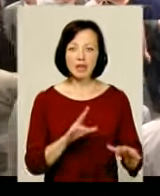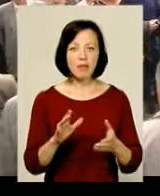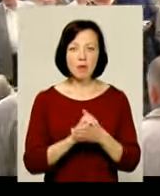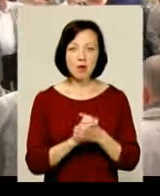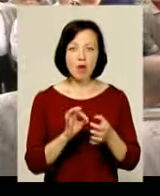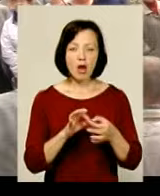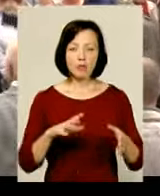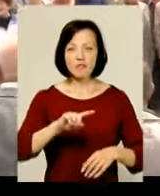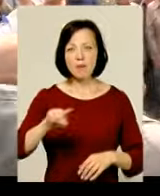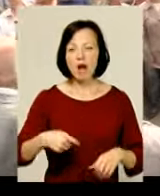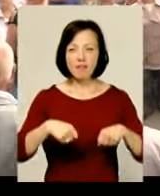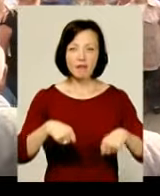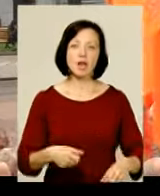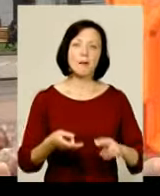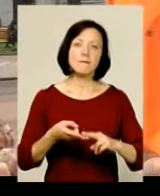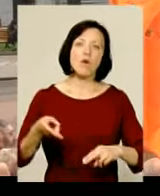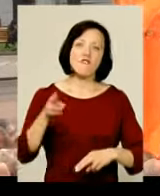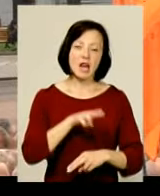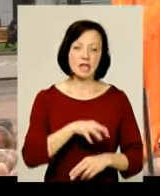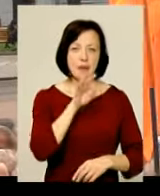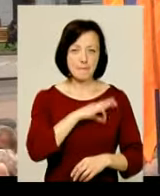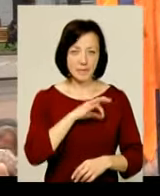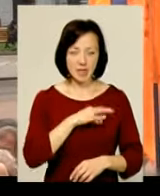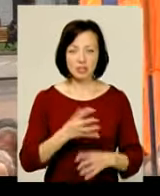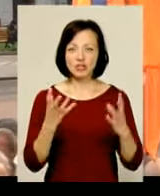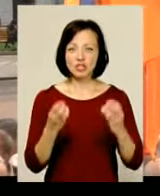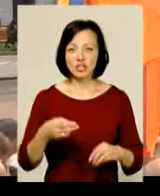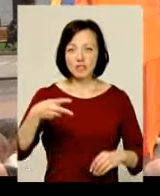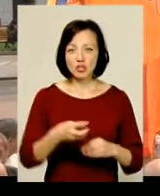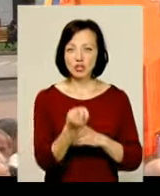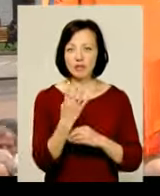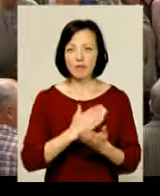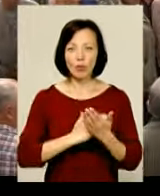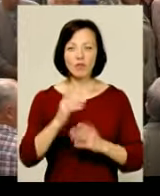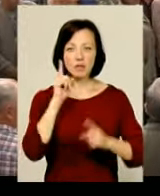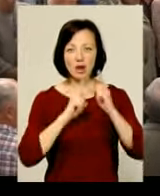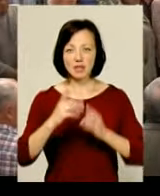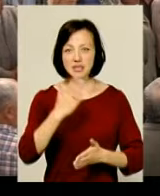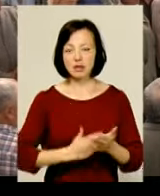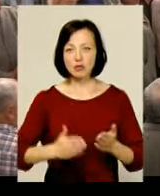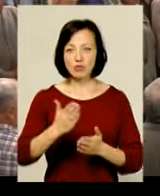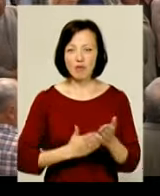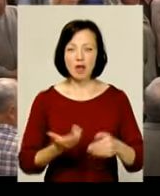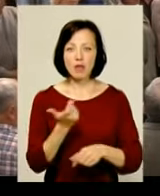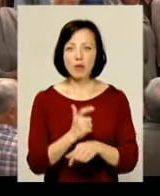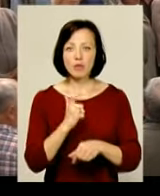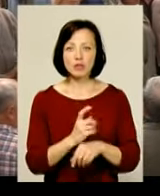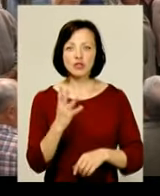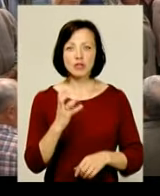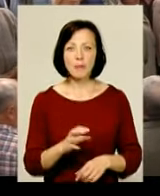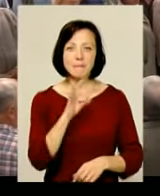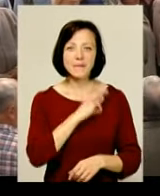атома вимагали від влади повернення пільг. Ще у 2014-му Верховна Рада скасувала понад чотири десятки пільг